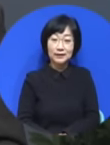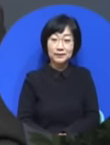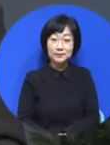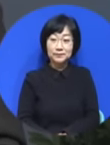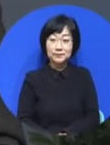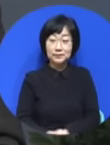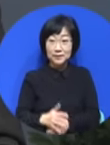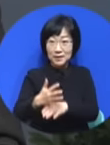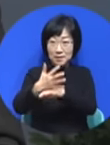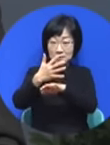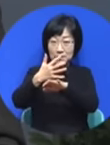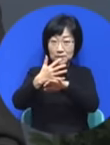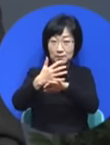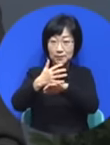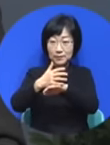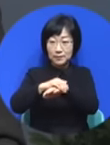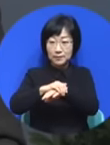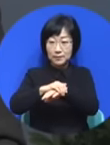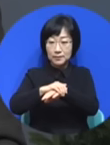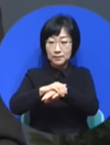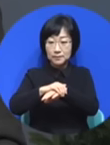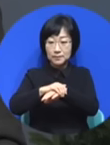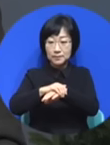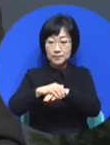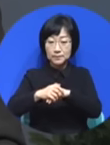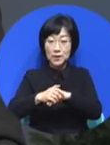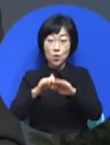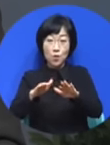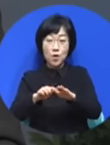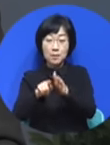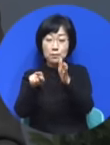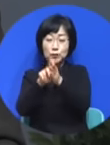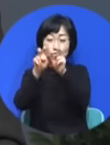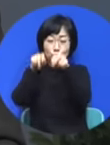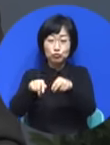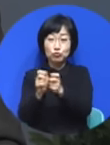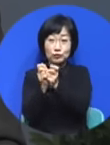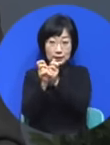불신자 바로왕이 보고 요셉에게 이렇게 말했습니다.